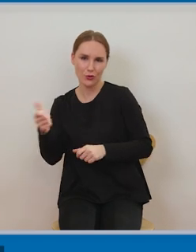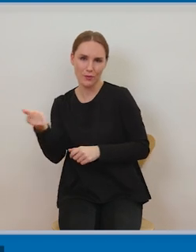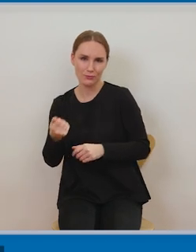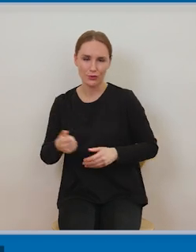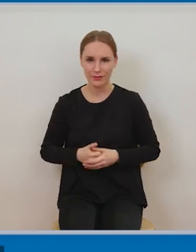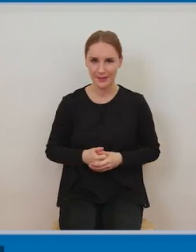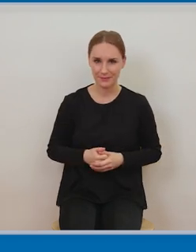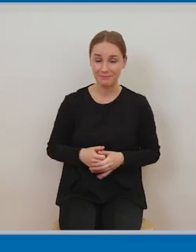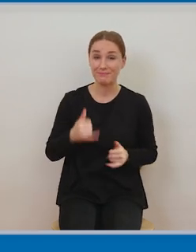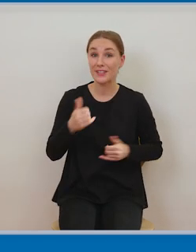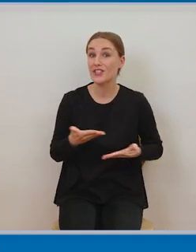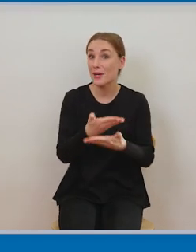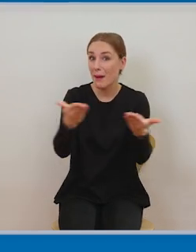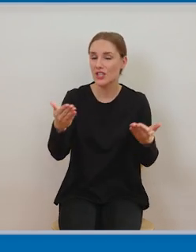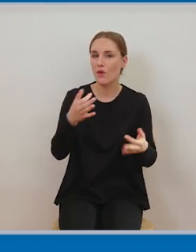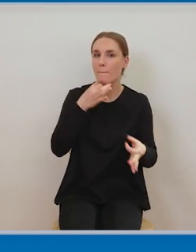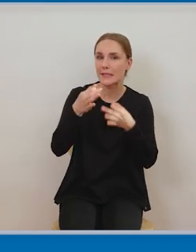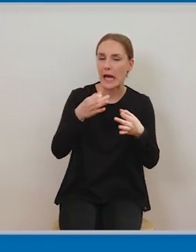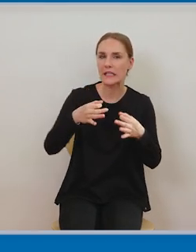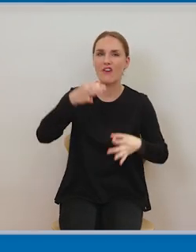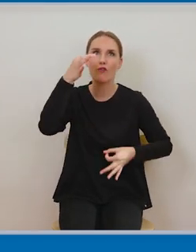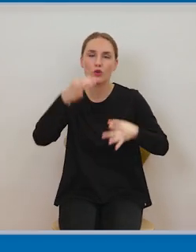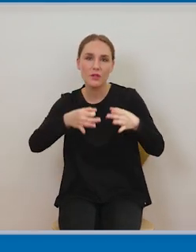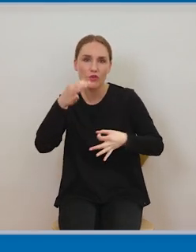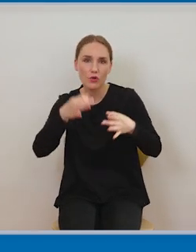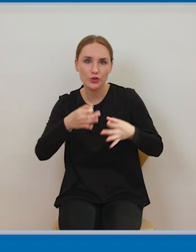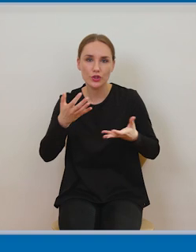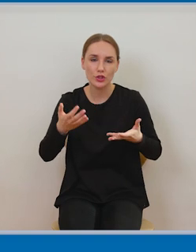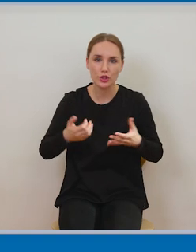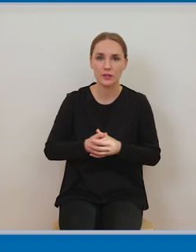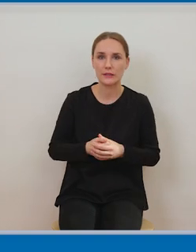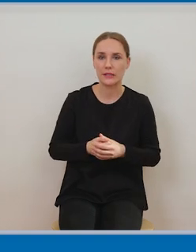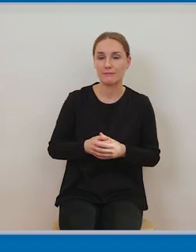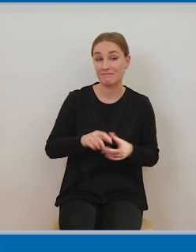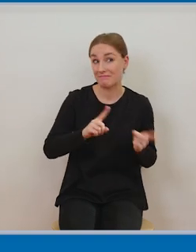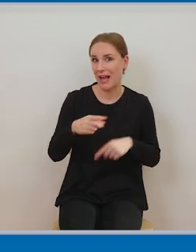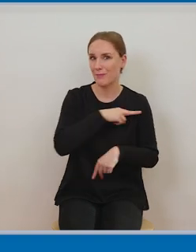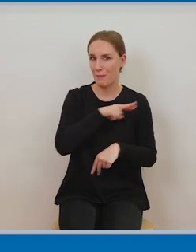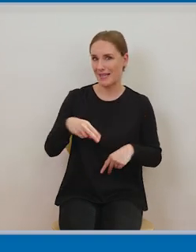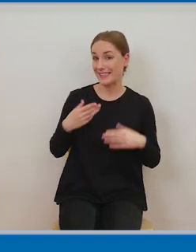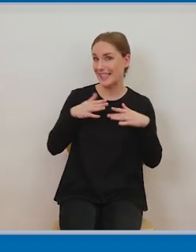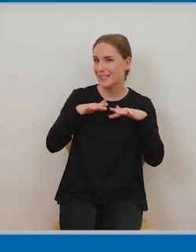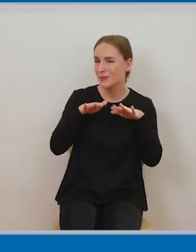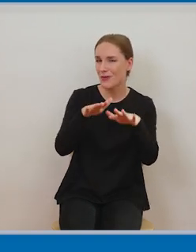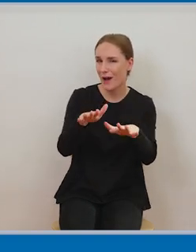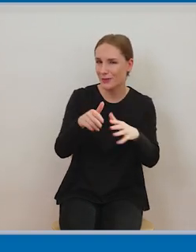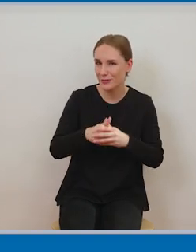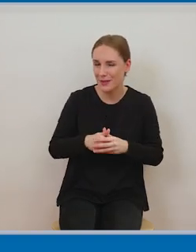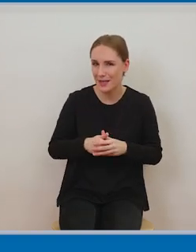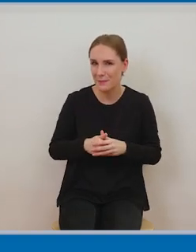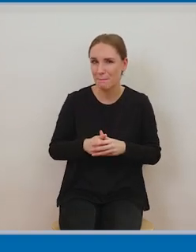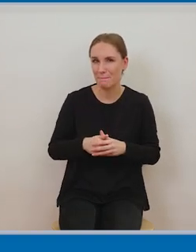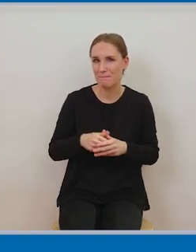prosimy oczywiście o kontakt o przesyłanie ewentualnych pytań dzielenie się swoimi właśnie refleksjami dziękujemy